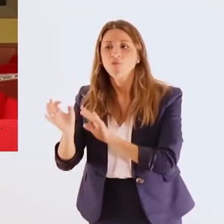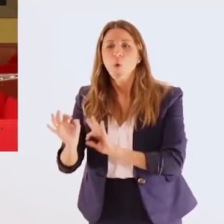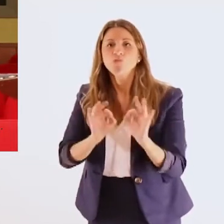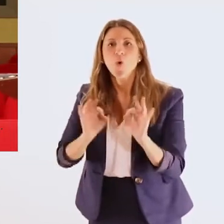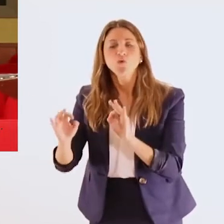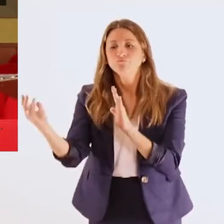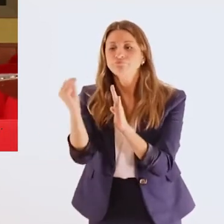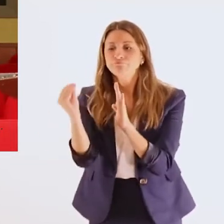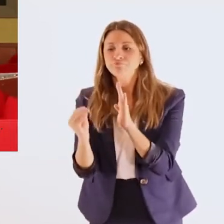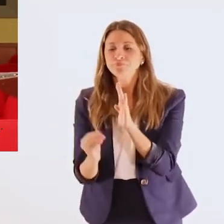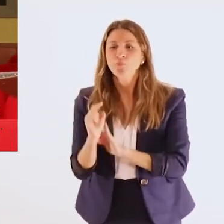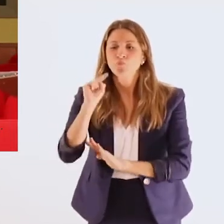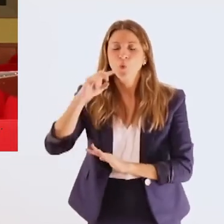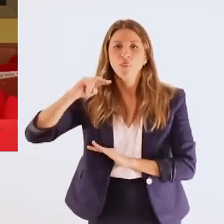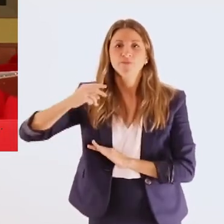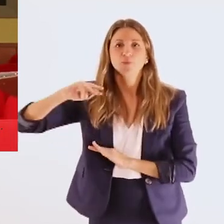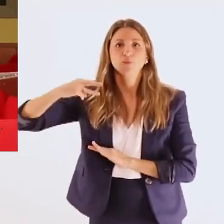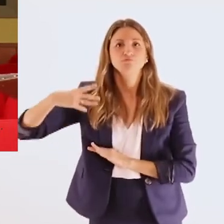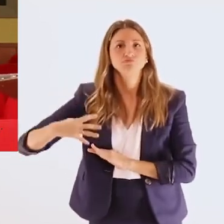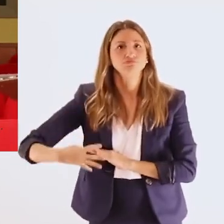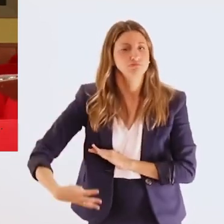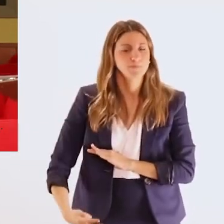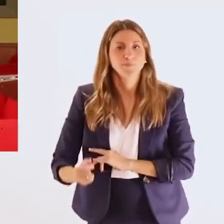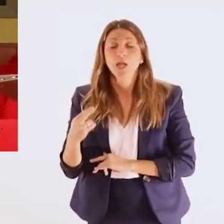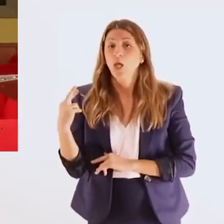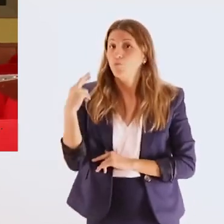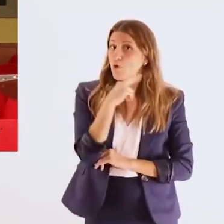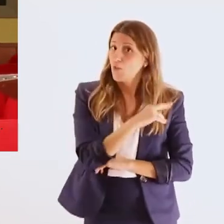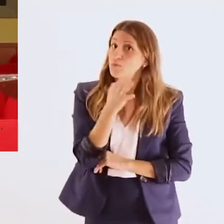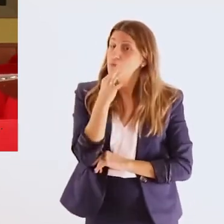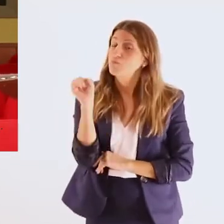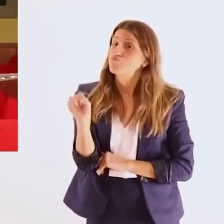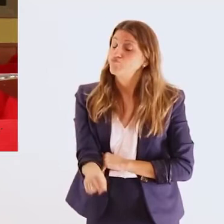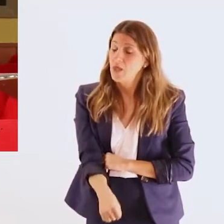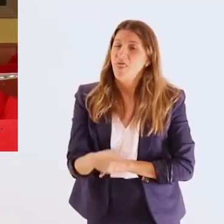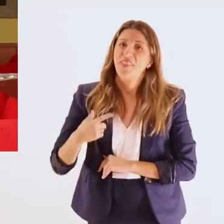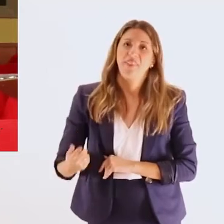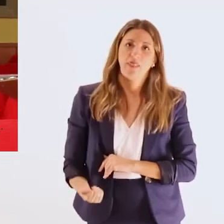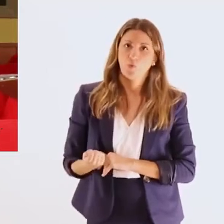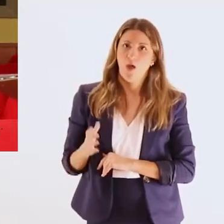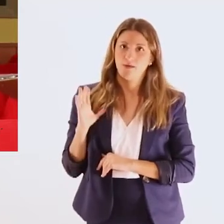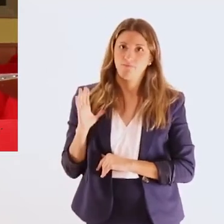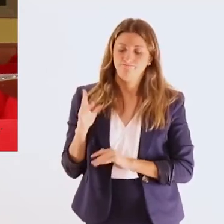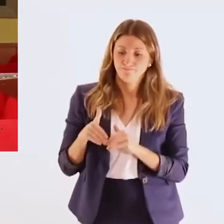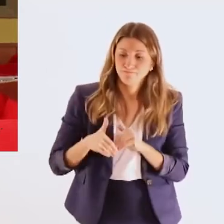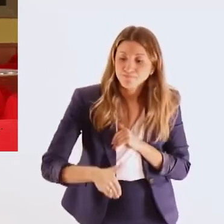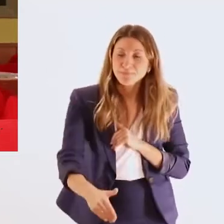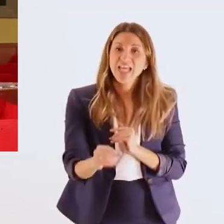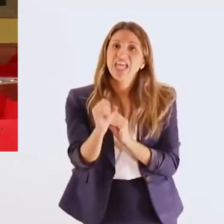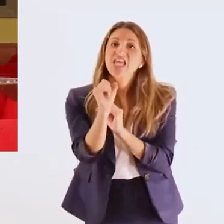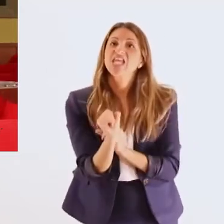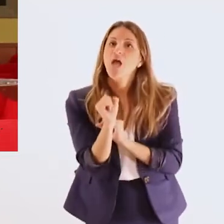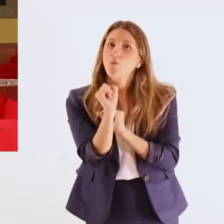για το τι θέλουμε να συζητηθεί μεταξύ των άλλων σε αυτήν την συζήτηση όταν θα